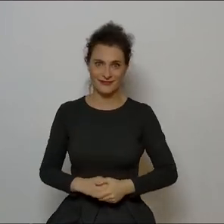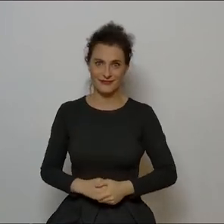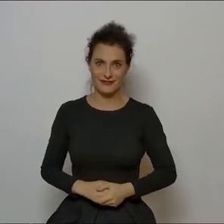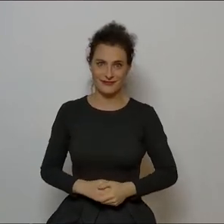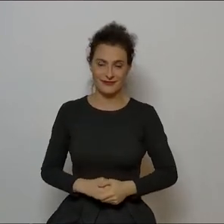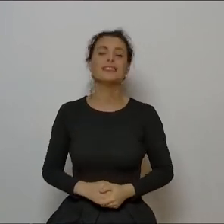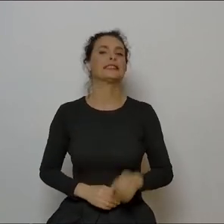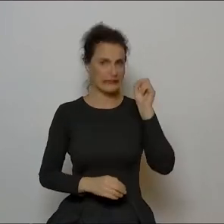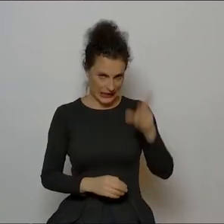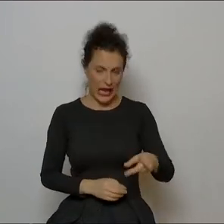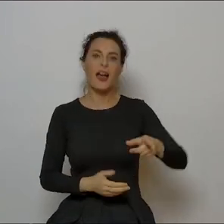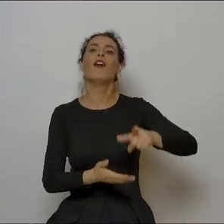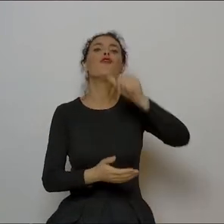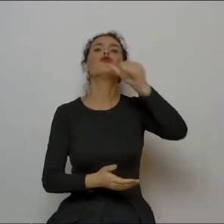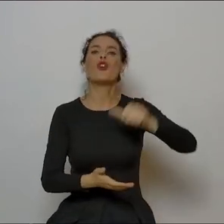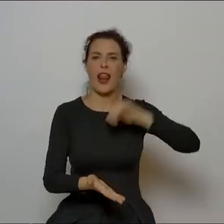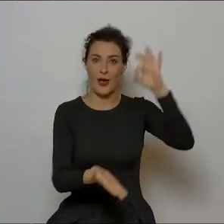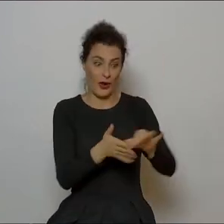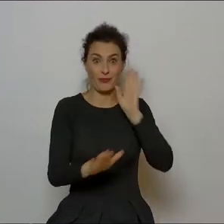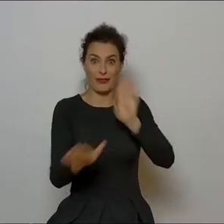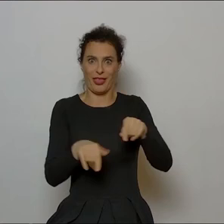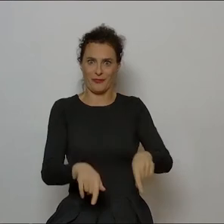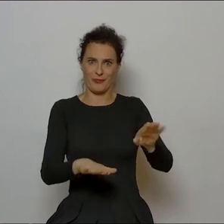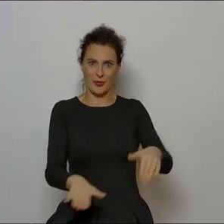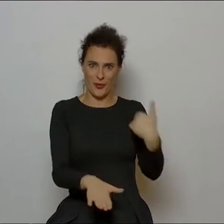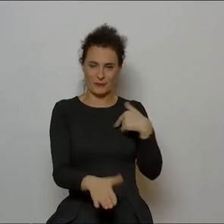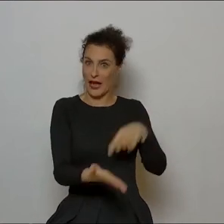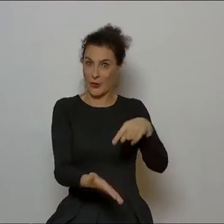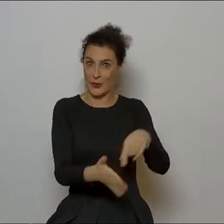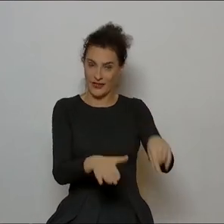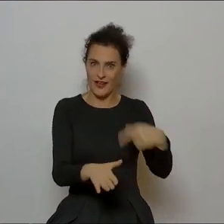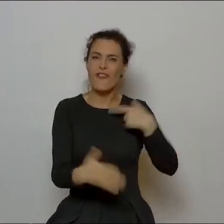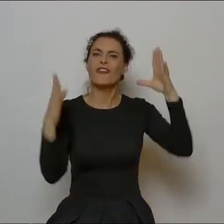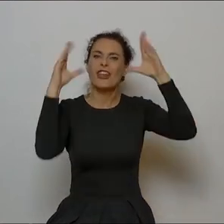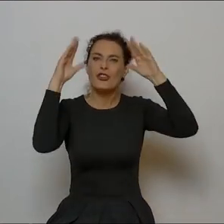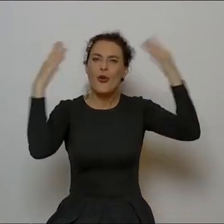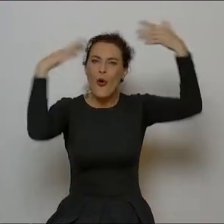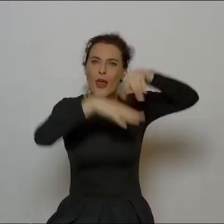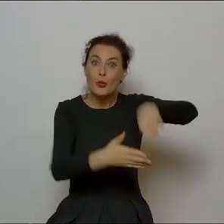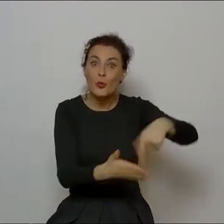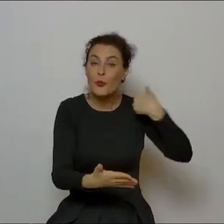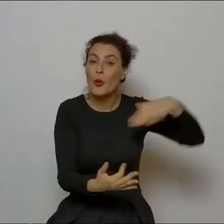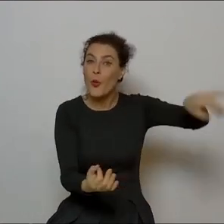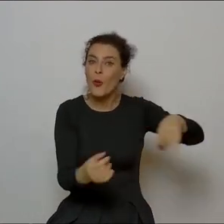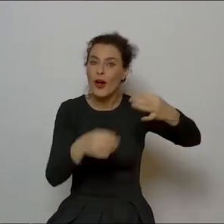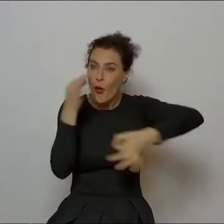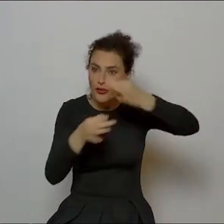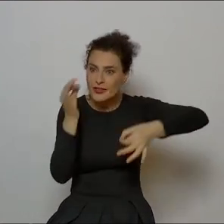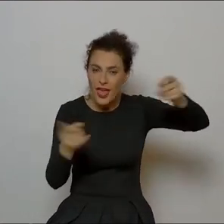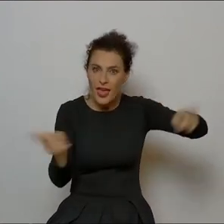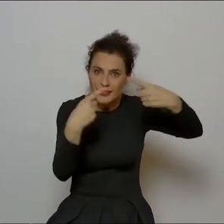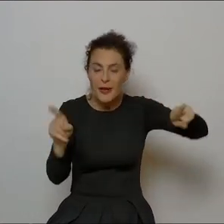Tak, premiera płyty była wczoraj, dokładnie w tym miejscu. Wczoraj. wieczorem się odbył koncert, myślę, że udany,